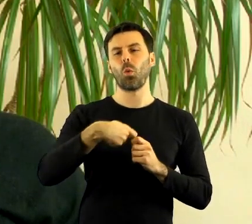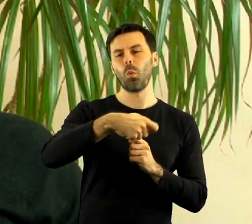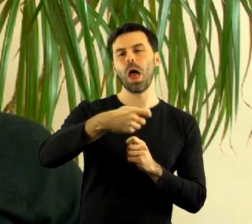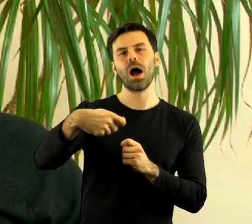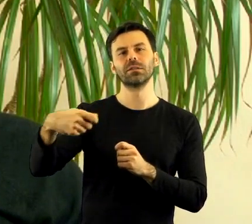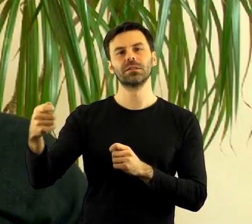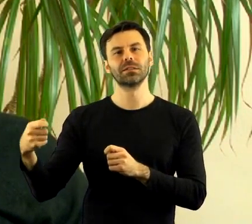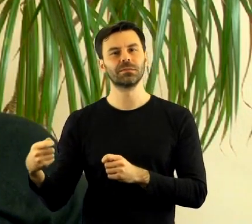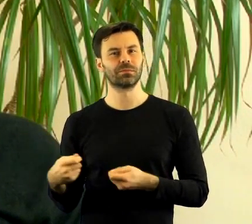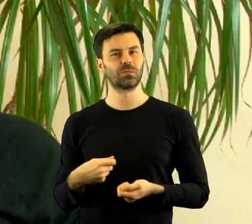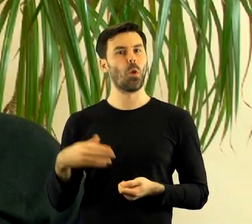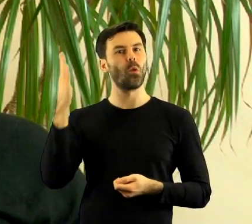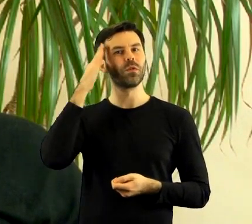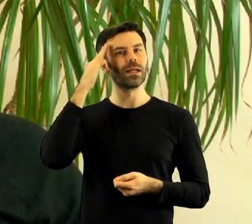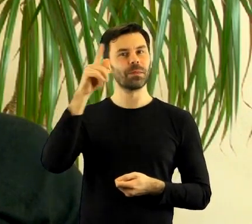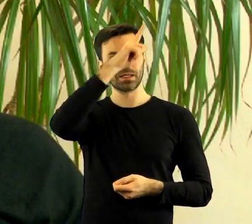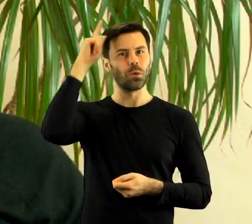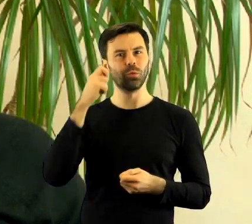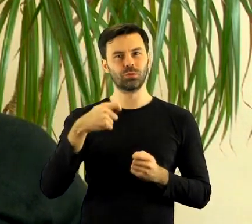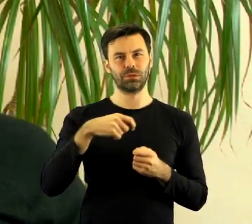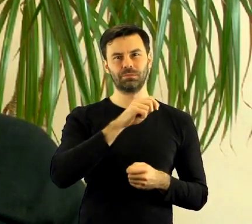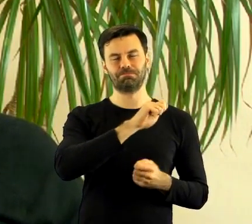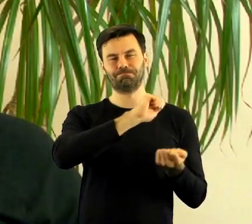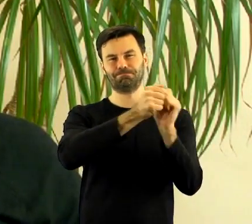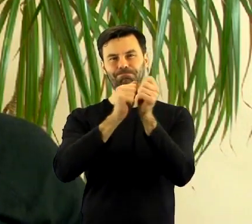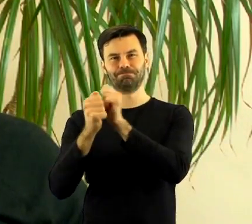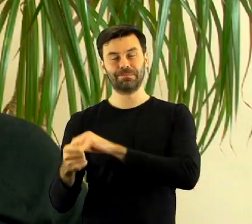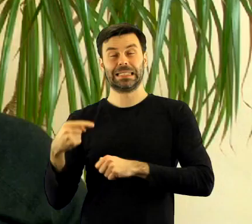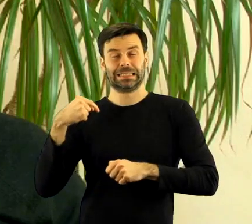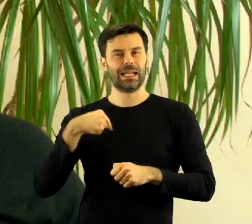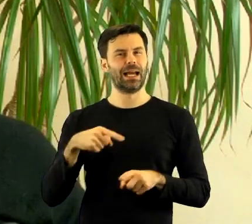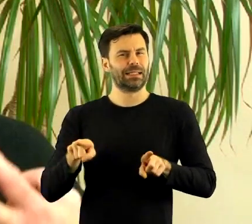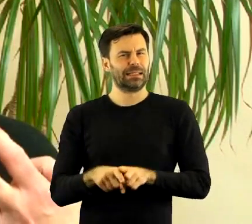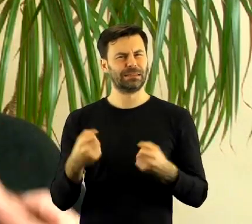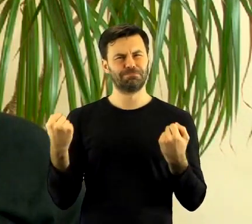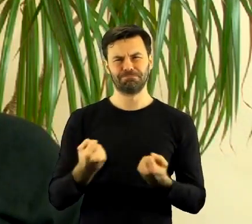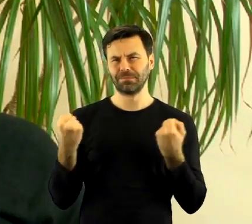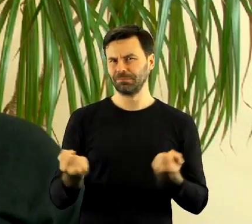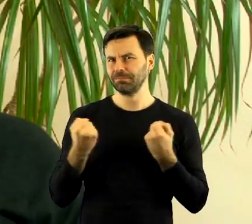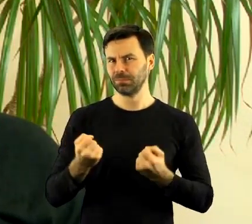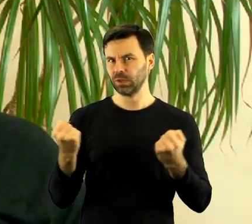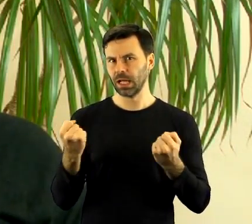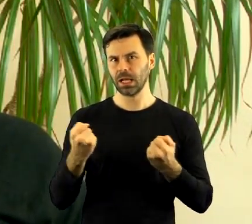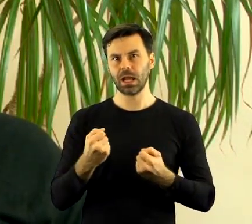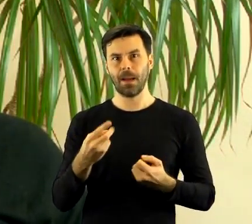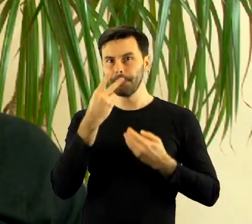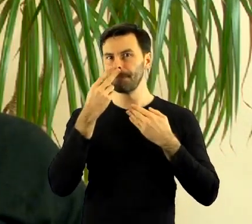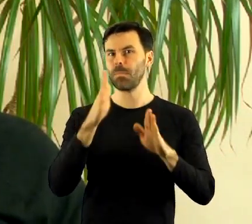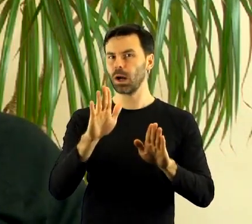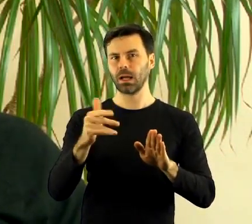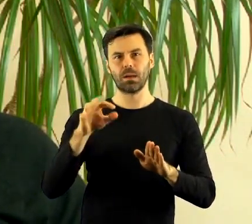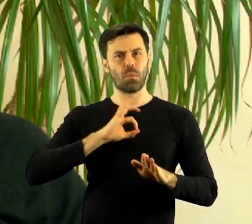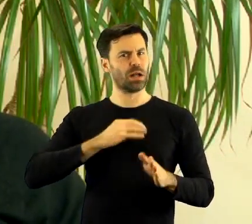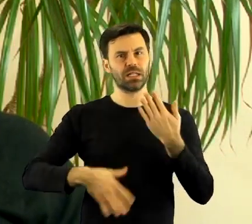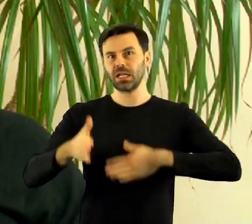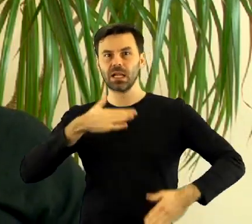robili w końcu, żeśmy postanowili wziąć sprawy jeszcze mocniej w swoje ręce i naprawdę pokazać swoje niezadowolenie. Z tego, że nikt z